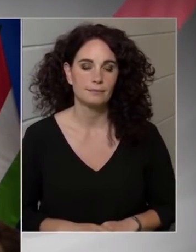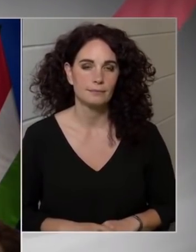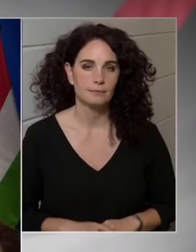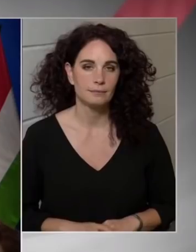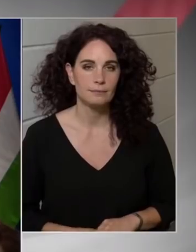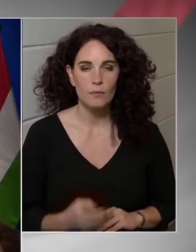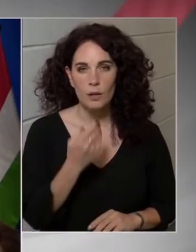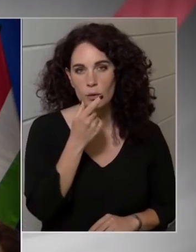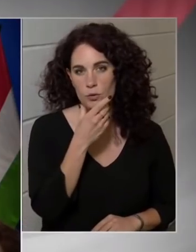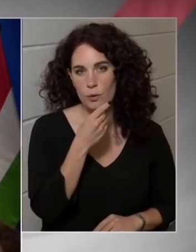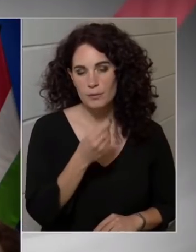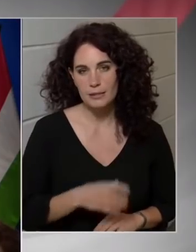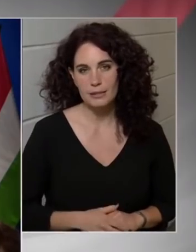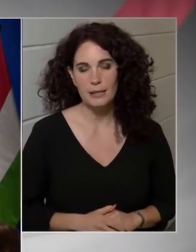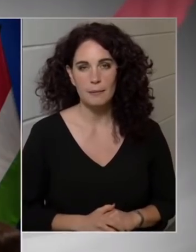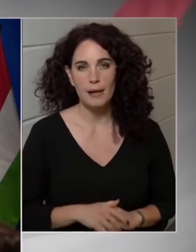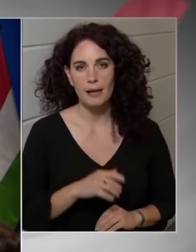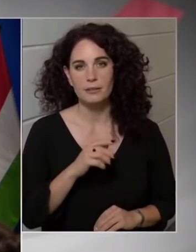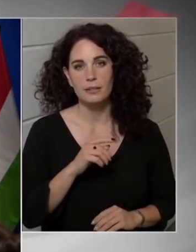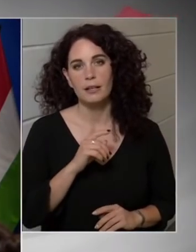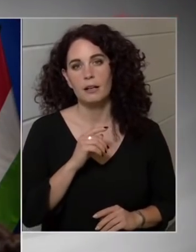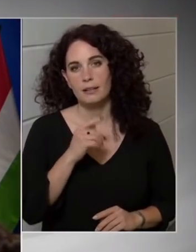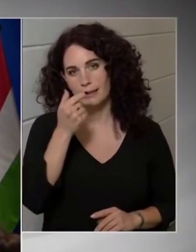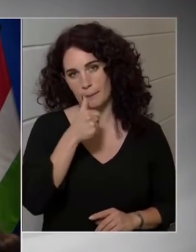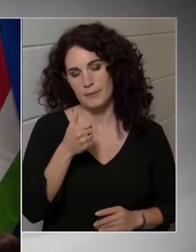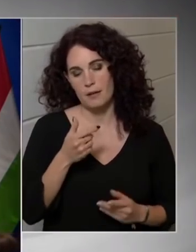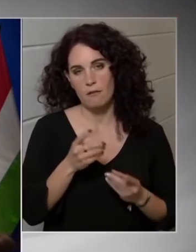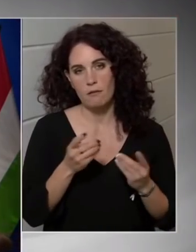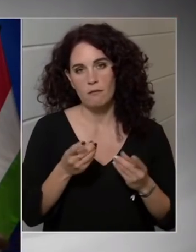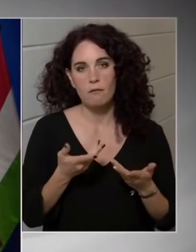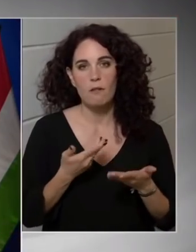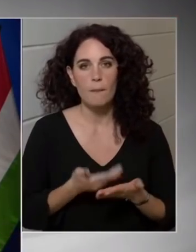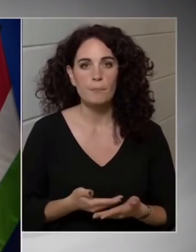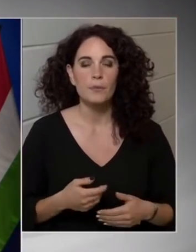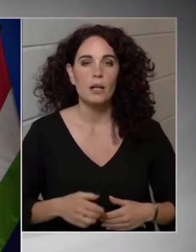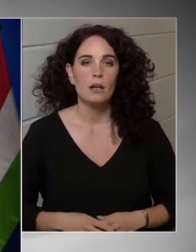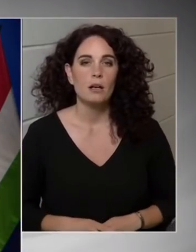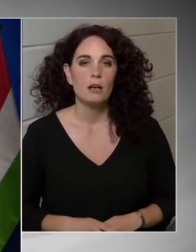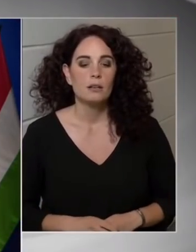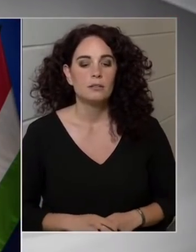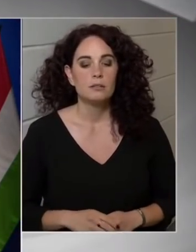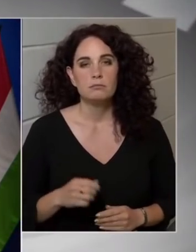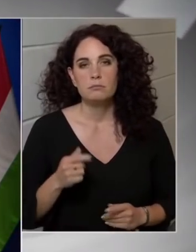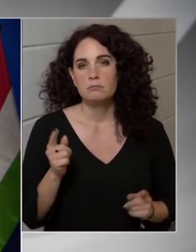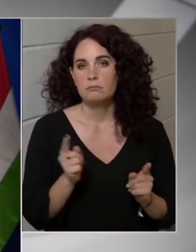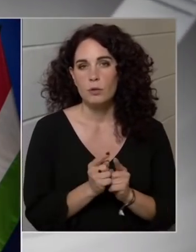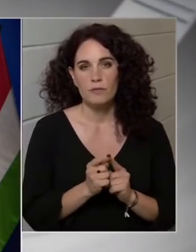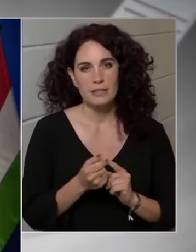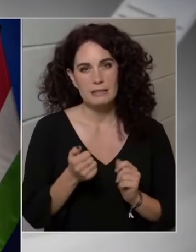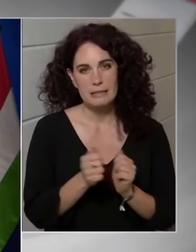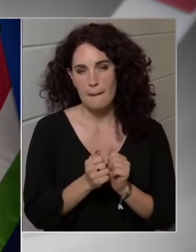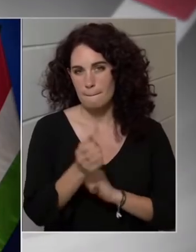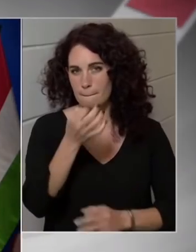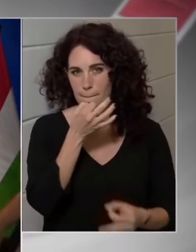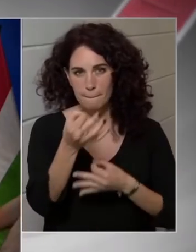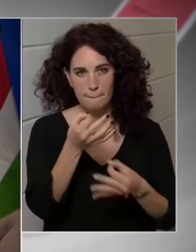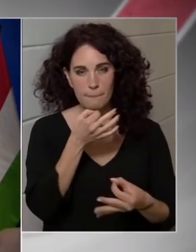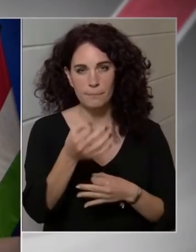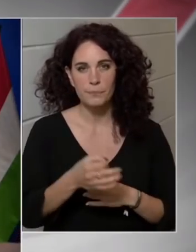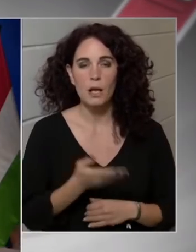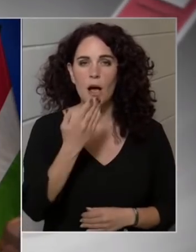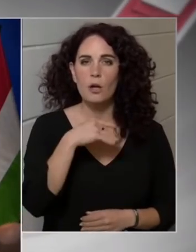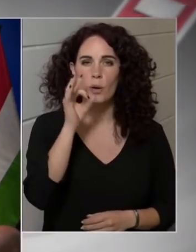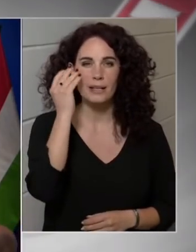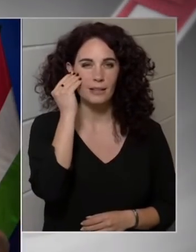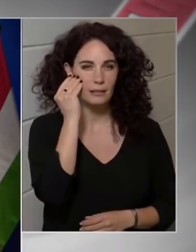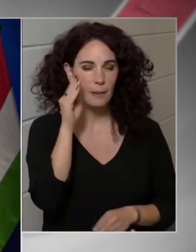Köszönöm szépen, botkozó, hogy emlők a népszavából. Először rövid számszaki kérdést szeretnék kérdezni. Jól értettem,